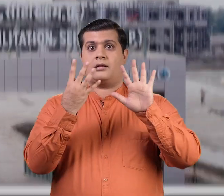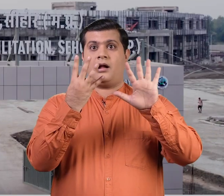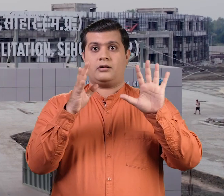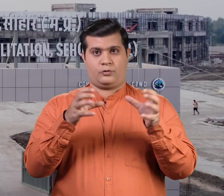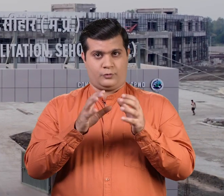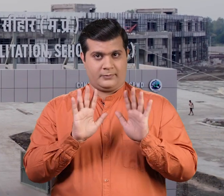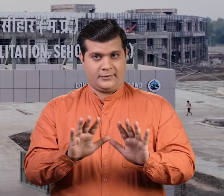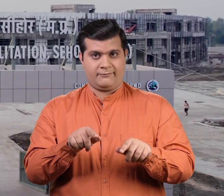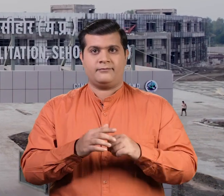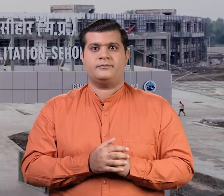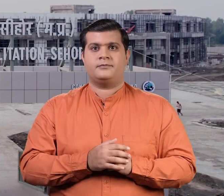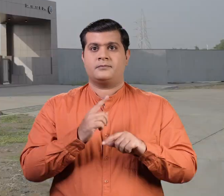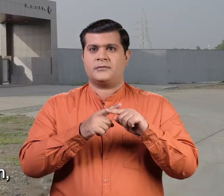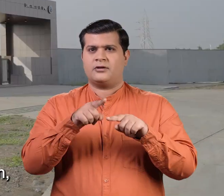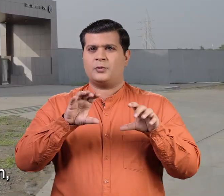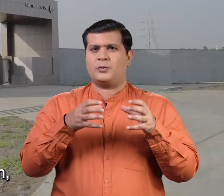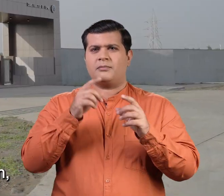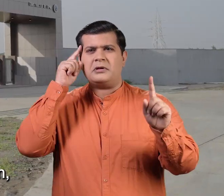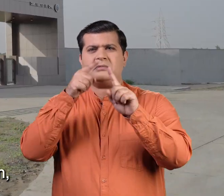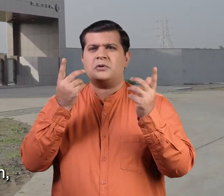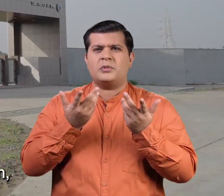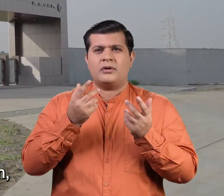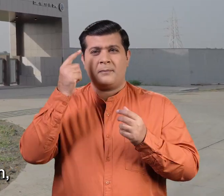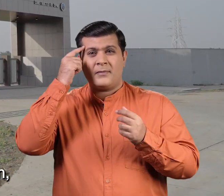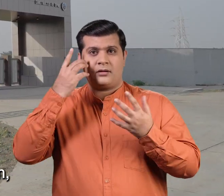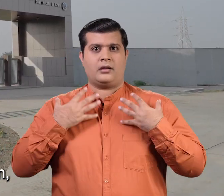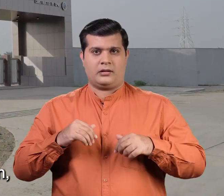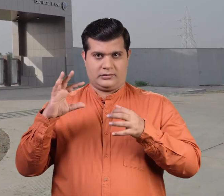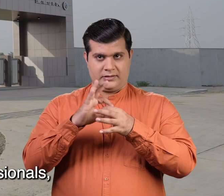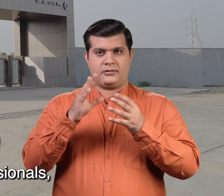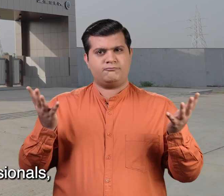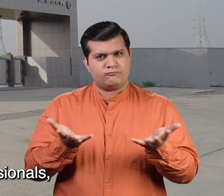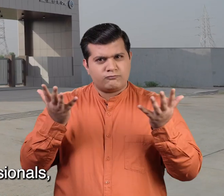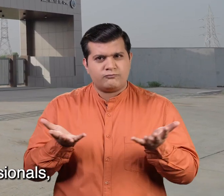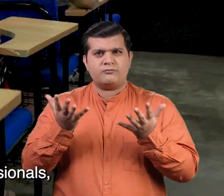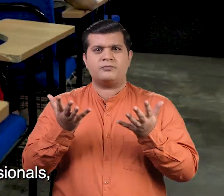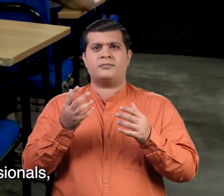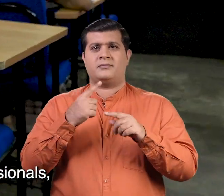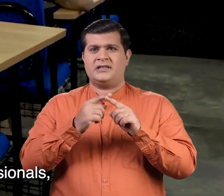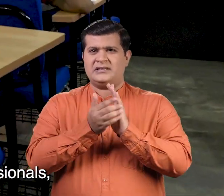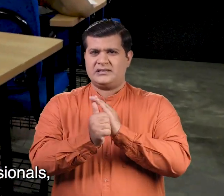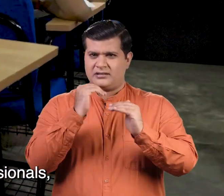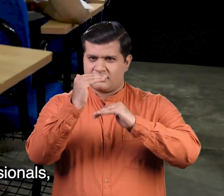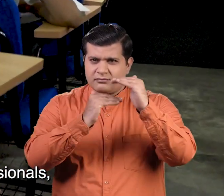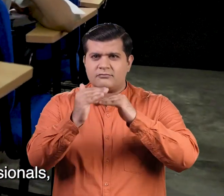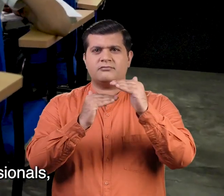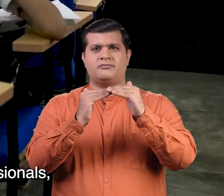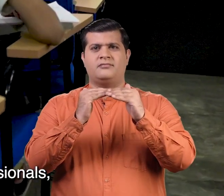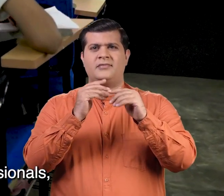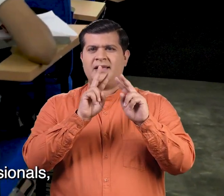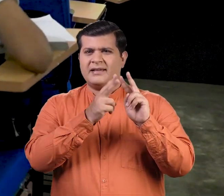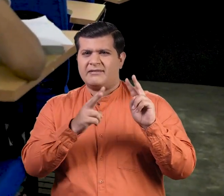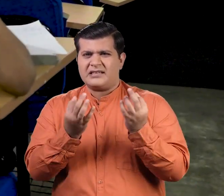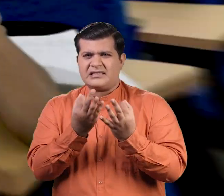संस्थान का व्यापक उद्देश है मानसिक स्वास्थ पुनर्वास को पढ़ावा देना, शमता निर्मान और प्रशक्षित पेशेवरों को